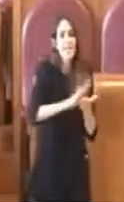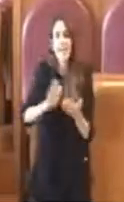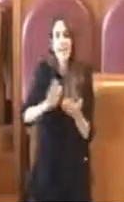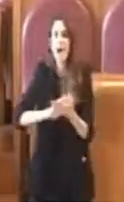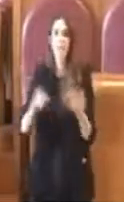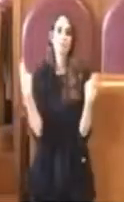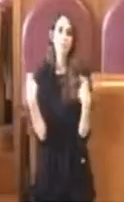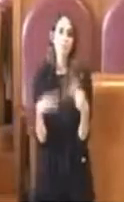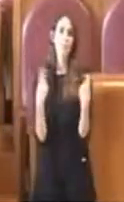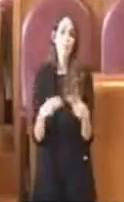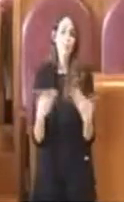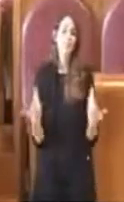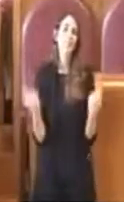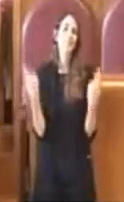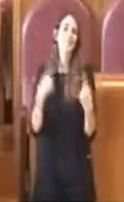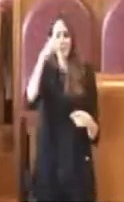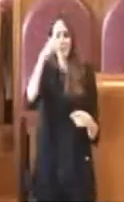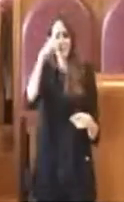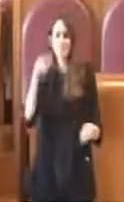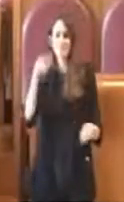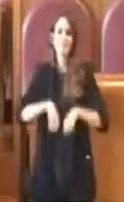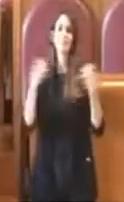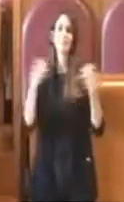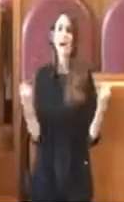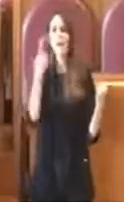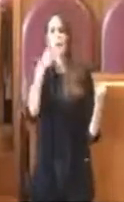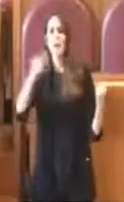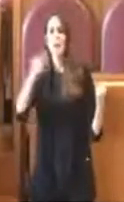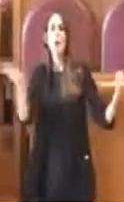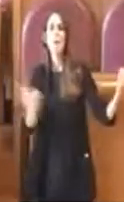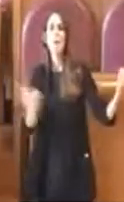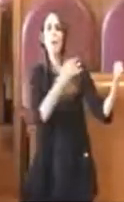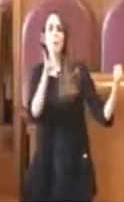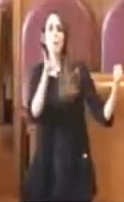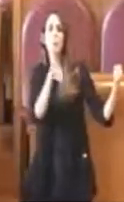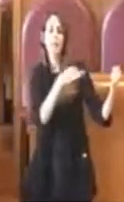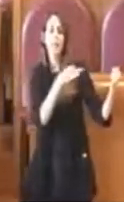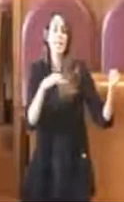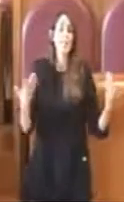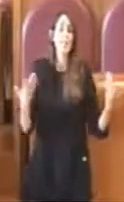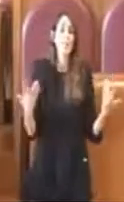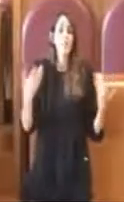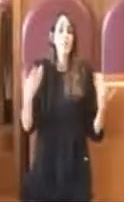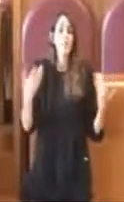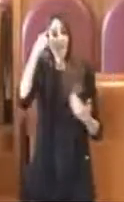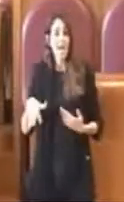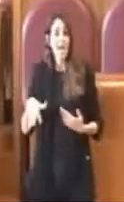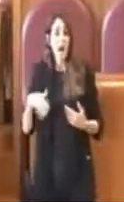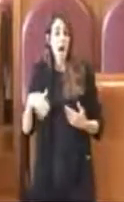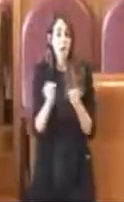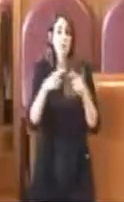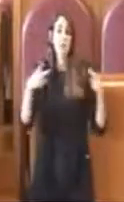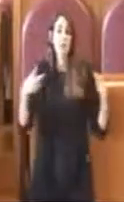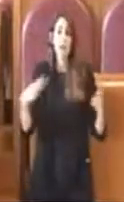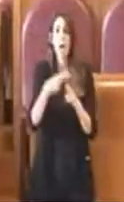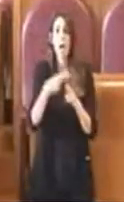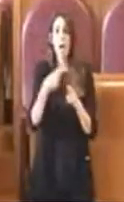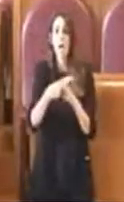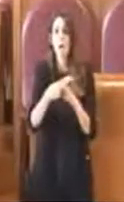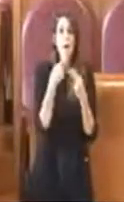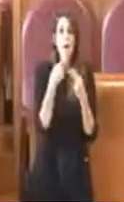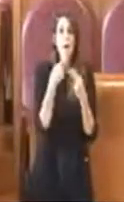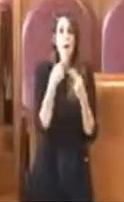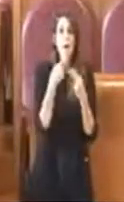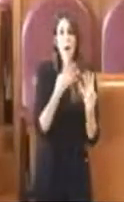lo diciamo alle opposizioni, è demagogia pura perché anche loro sanno benissimo le quantità di parchi che sono presenti in questa città,